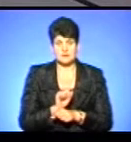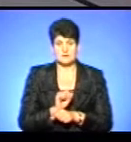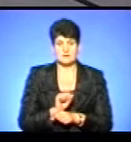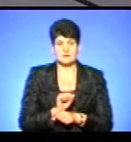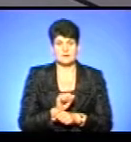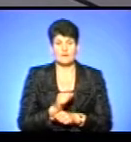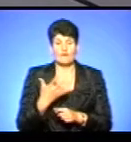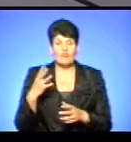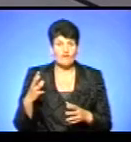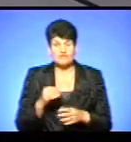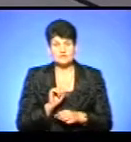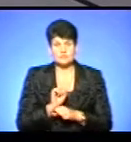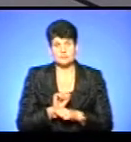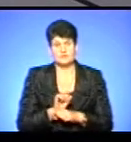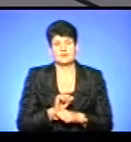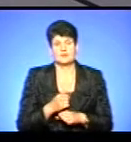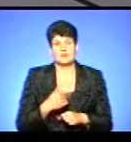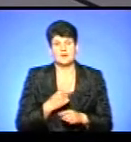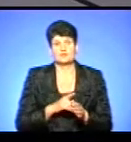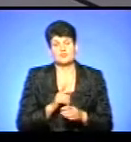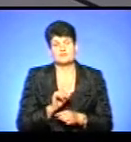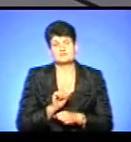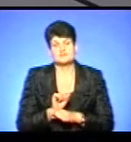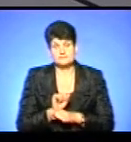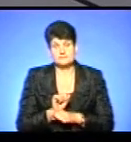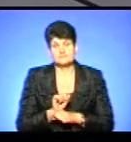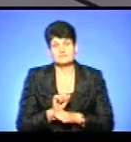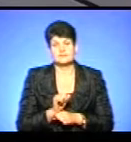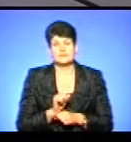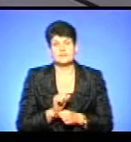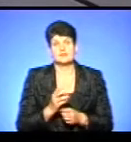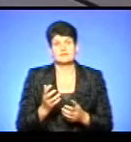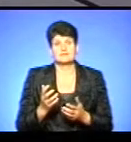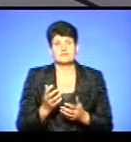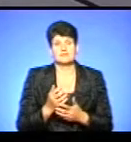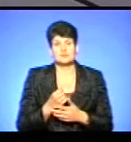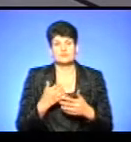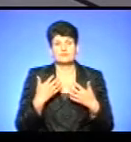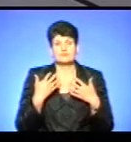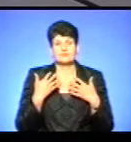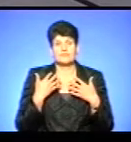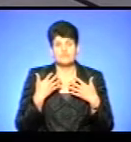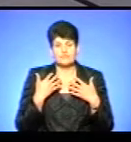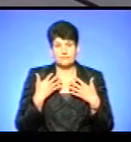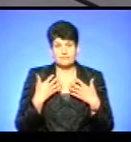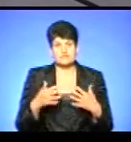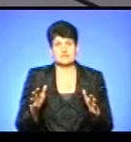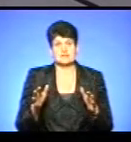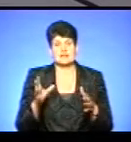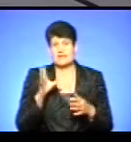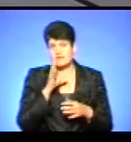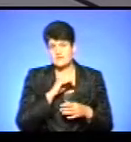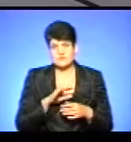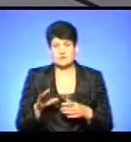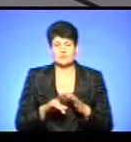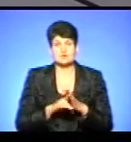гальмують, то вже було трошки пізно, я теж почав гальмувати, я зрозумів, що вже все, не встигну, я